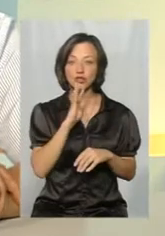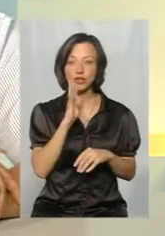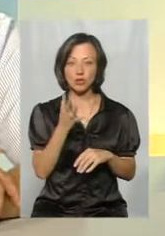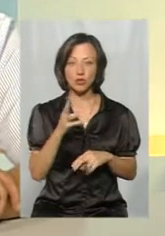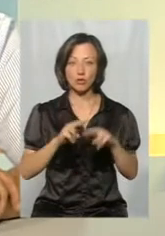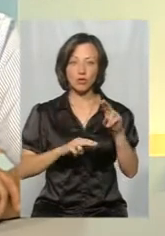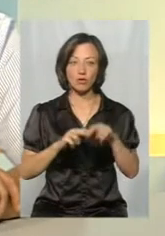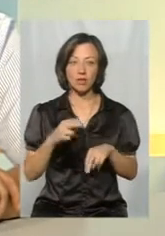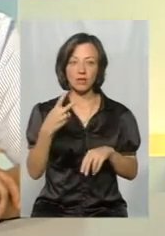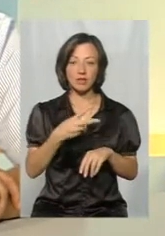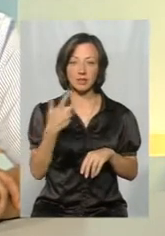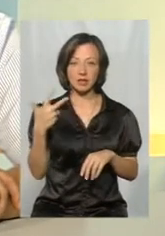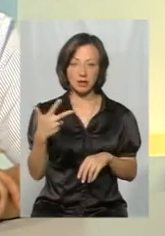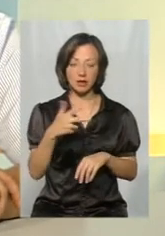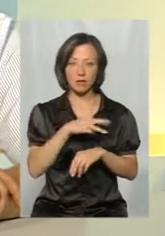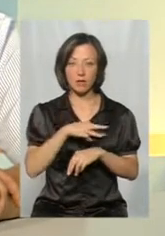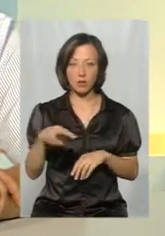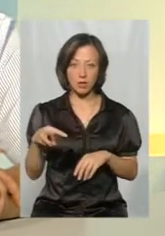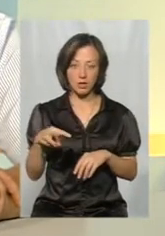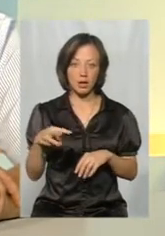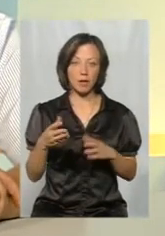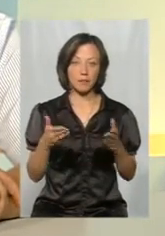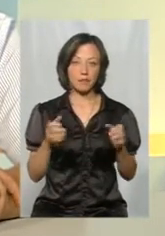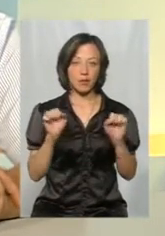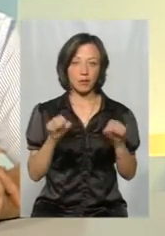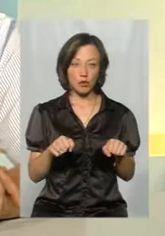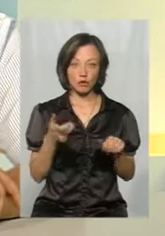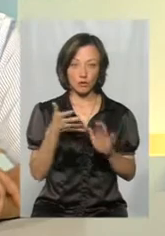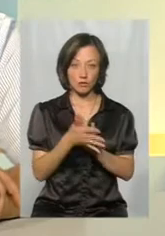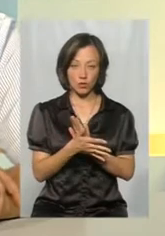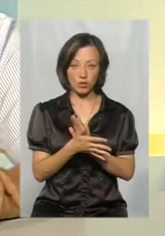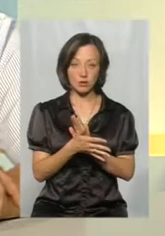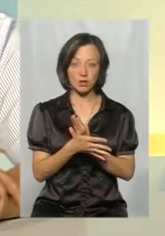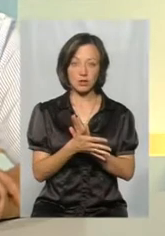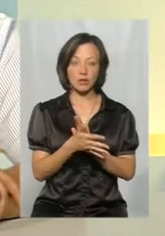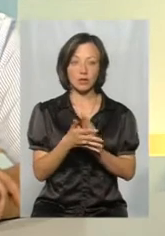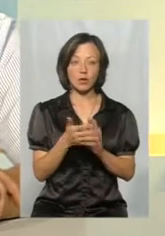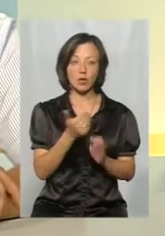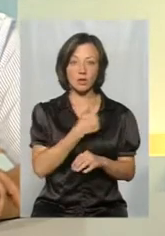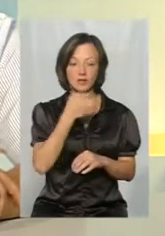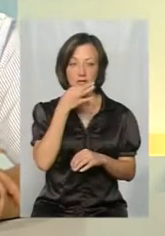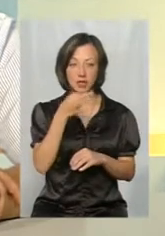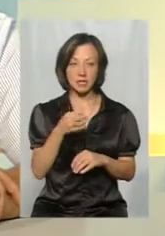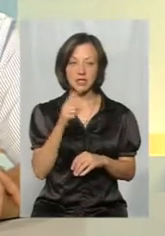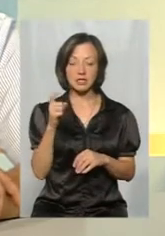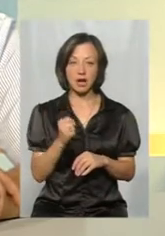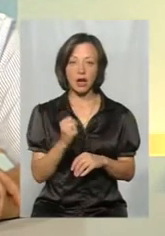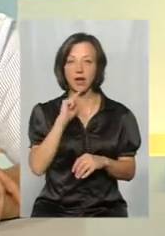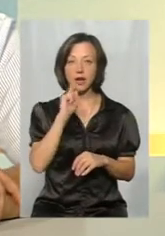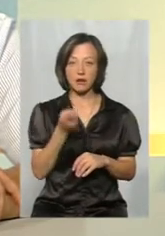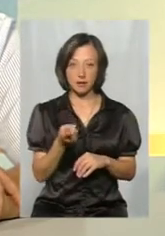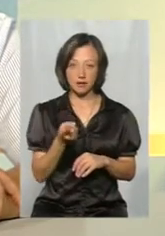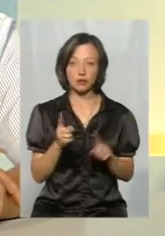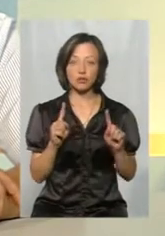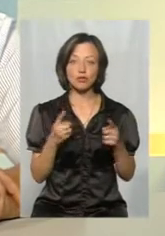будувати 23 мільйона. 23 мільйона можна освоїти, буквально, я б хотів сказати, за один рік.